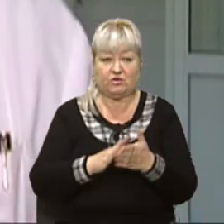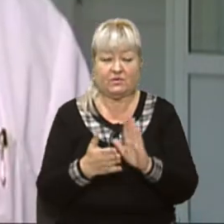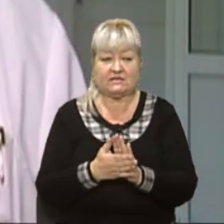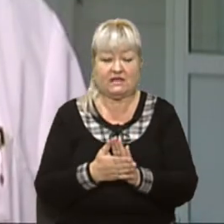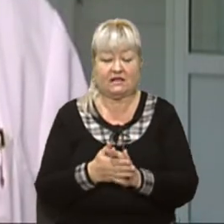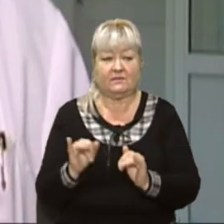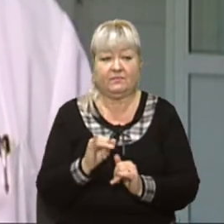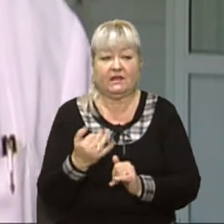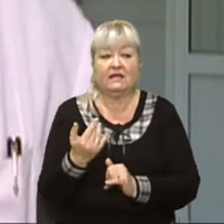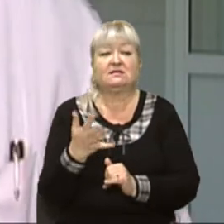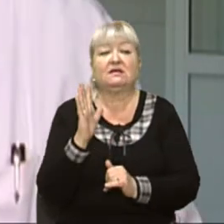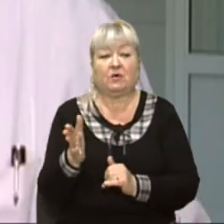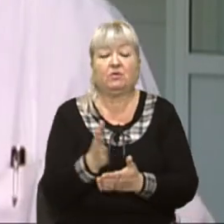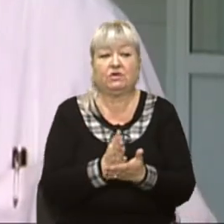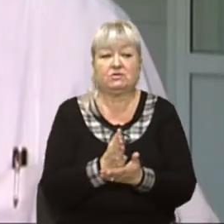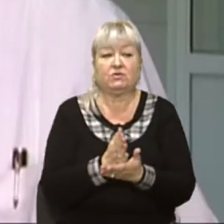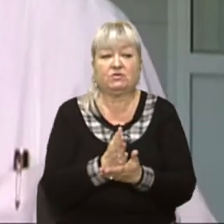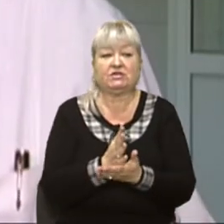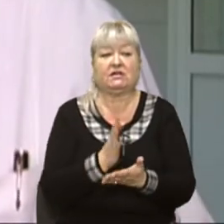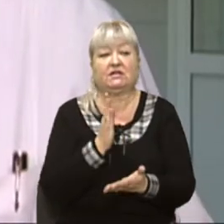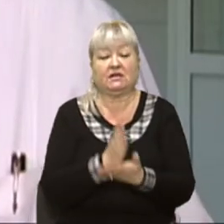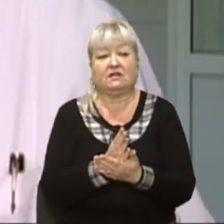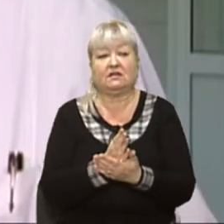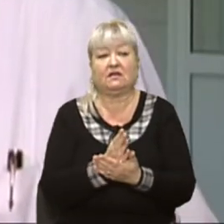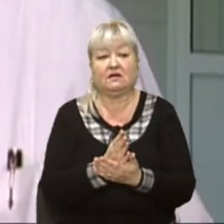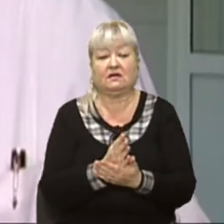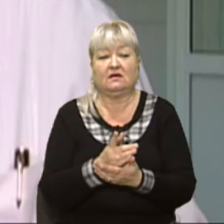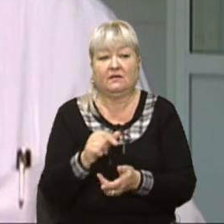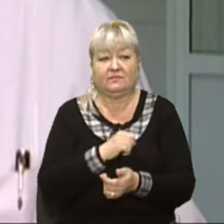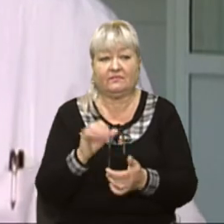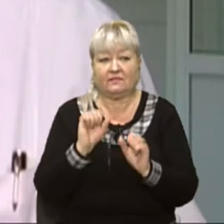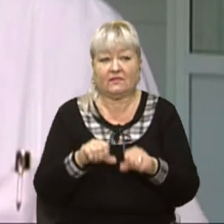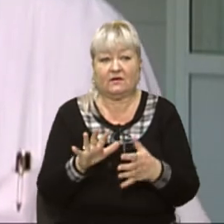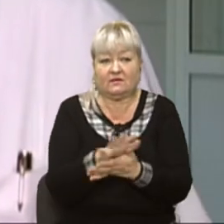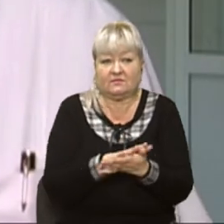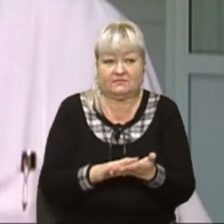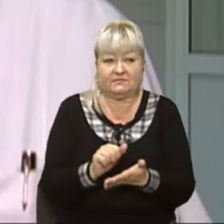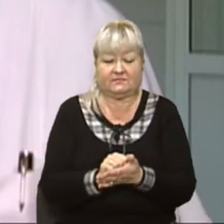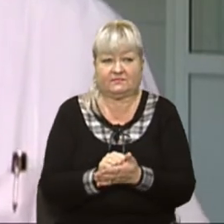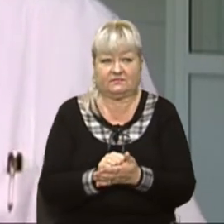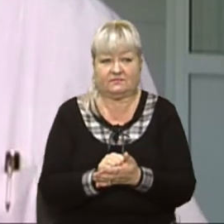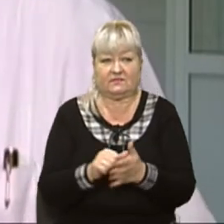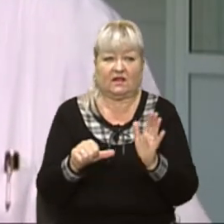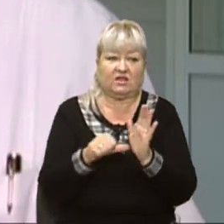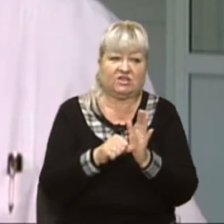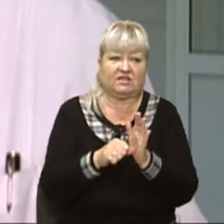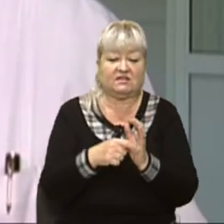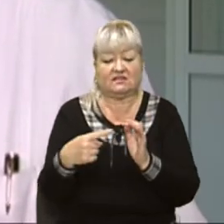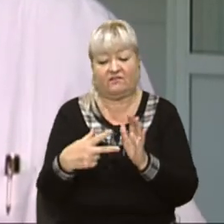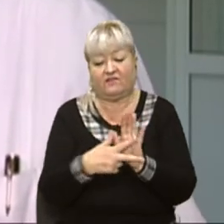скільки буде служити, є моральний і фізичний знос. Очевидно, таке обладнання 7-8 років,